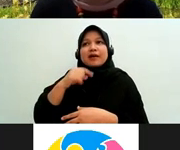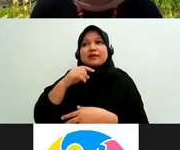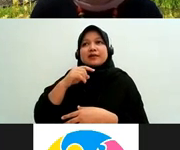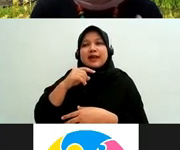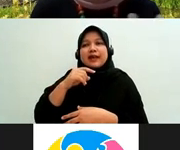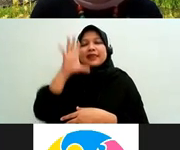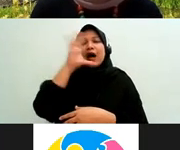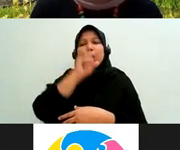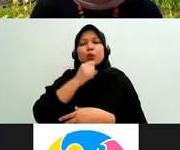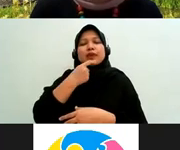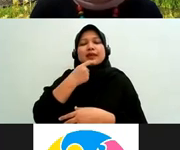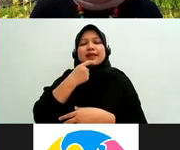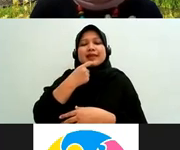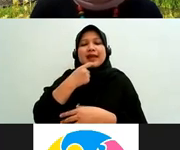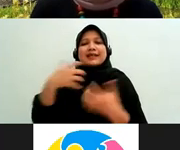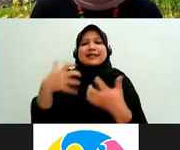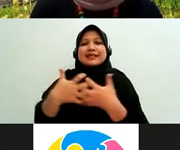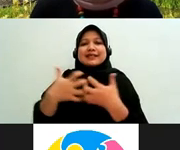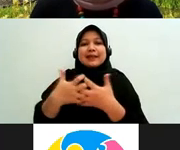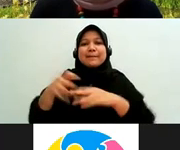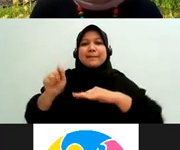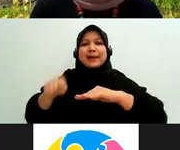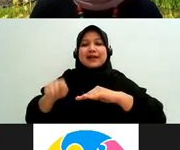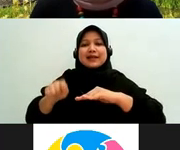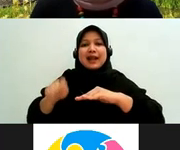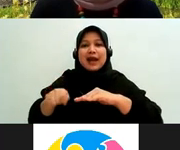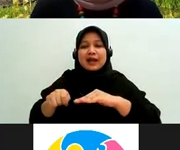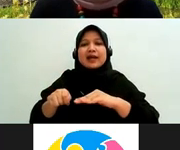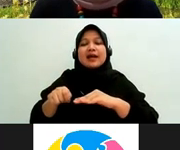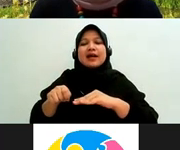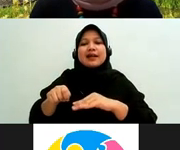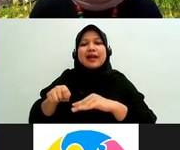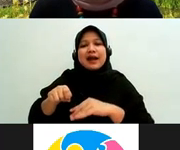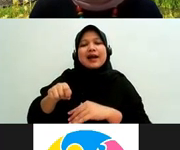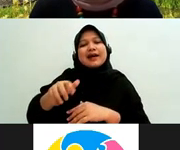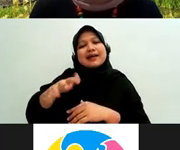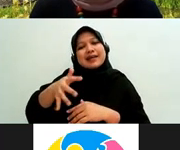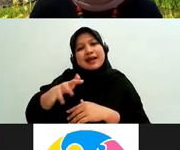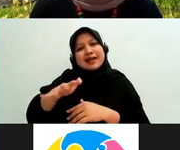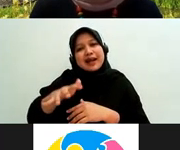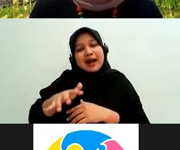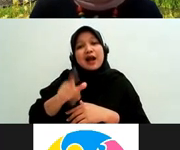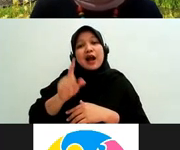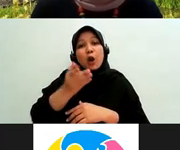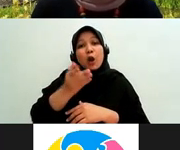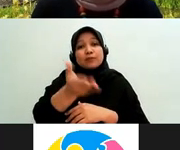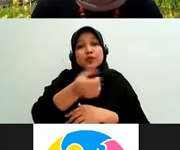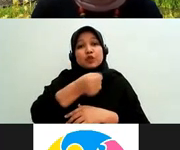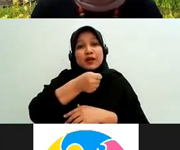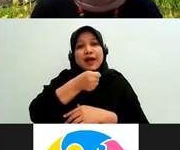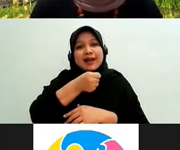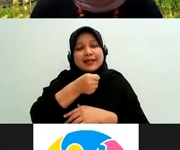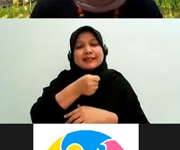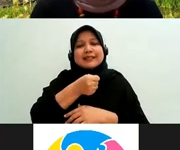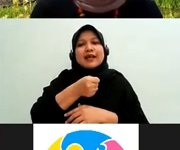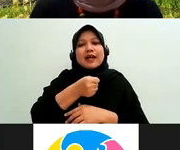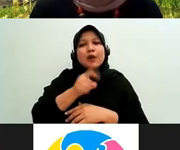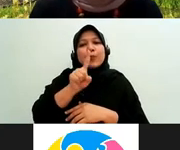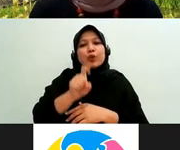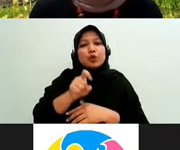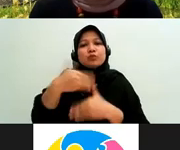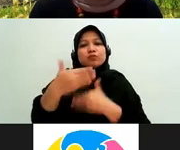peradilan itu apa yang dibutuhkan perlu dilakukan oleh seorang jurnalis boleh ke selanjutnya